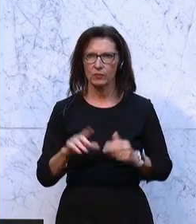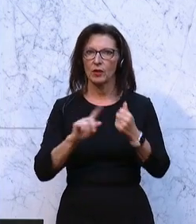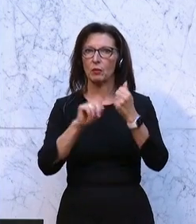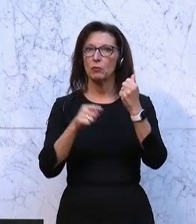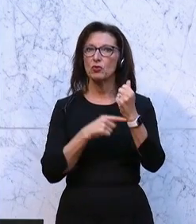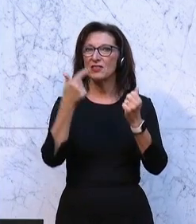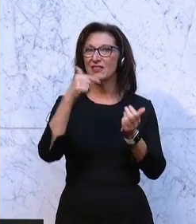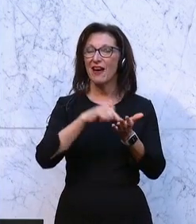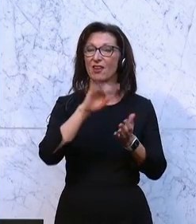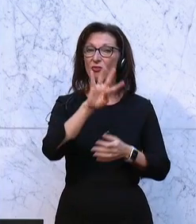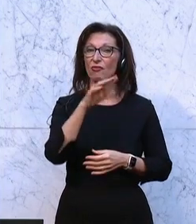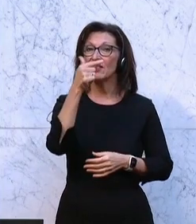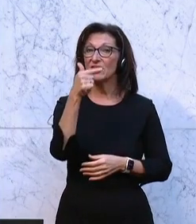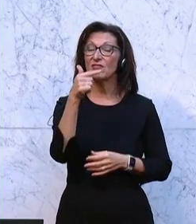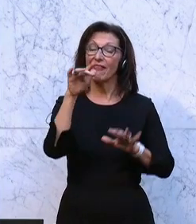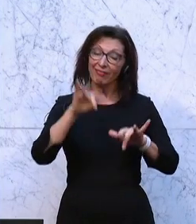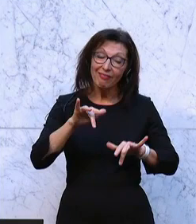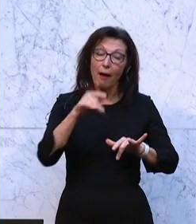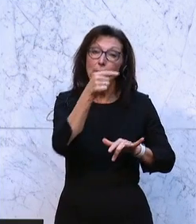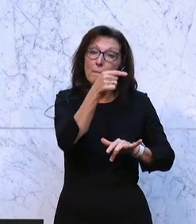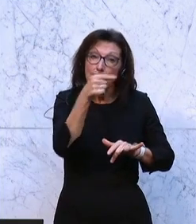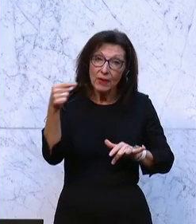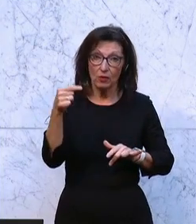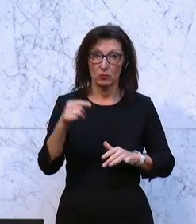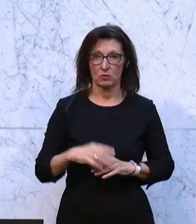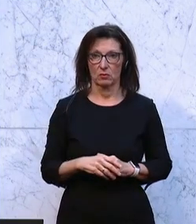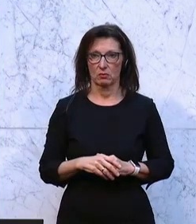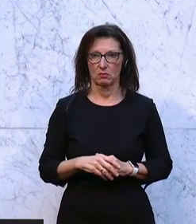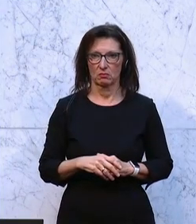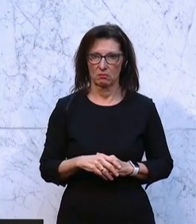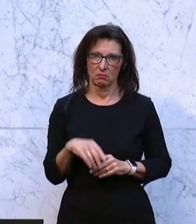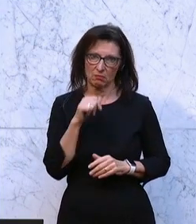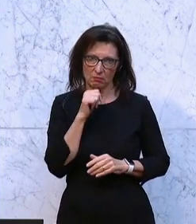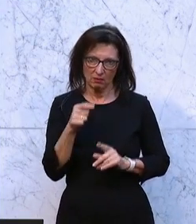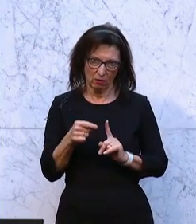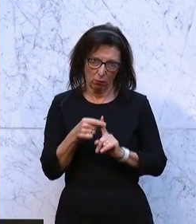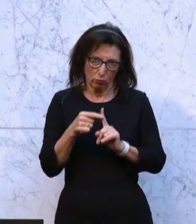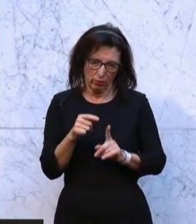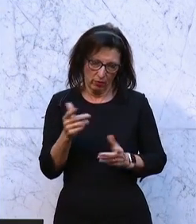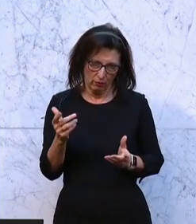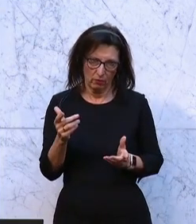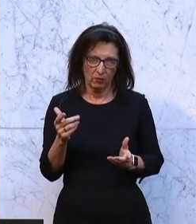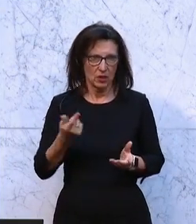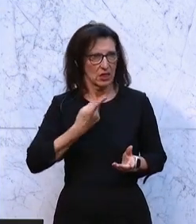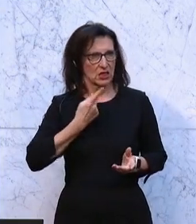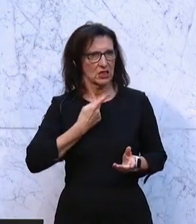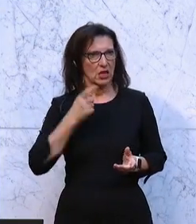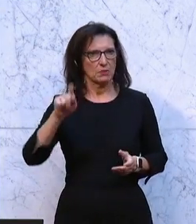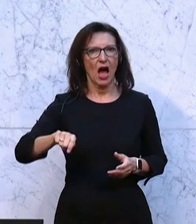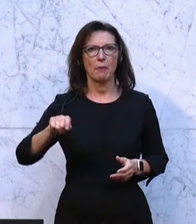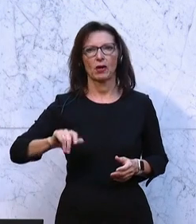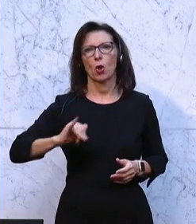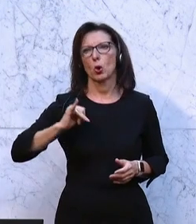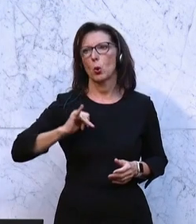2024 drin und das ist mit Sicherheit nichts Positives. Als junger Abgeordneter bin